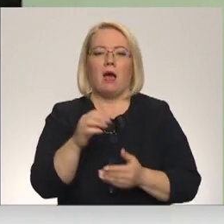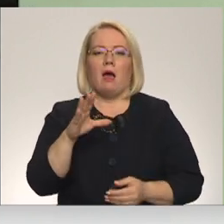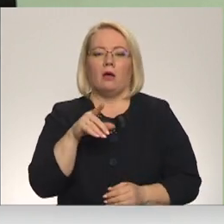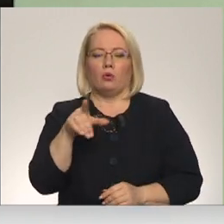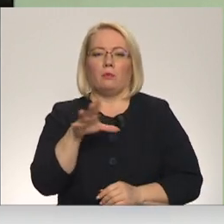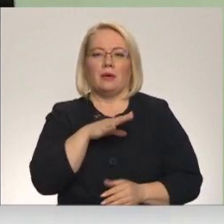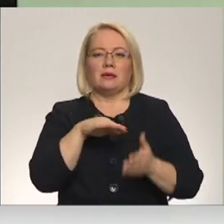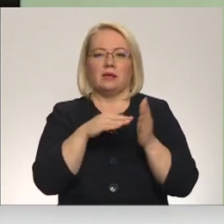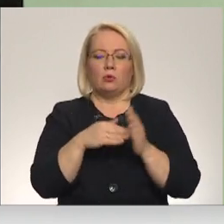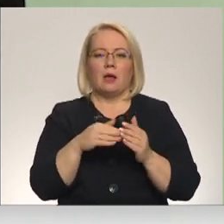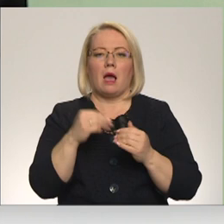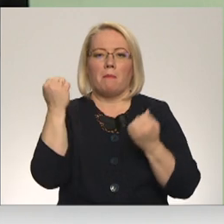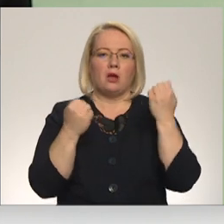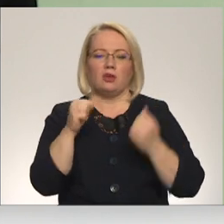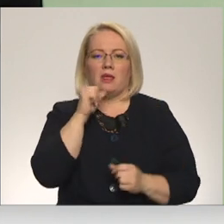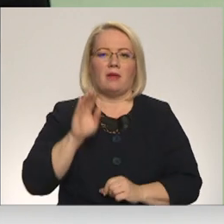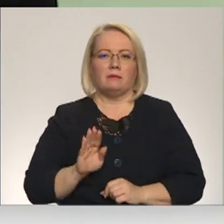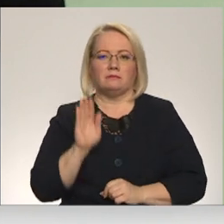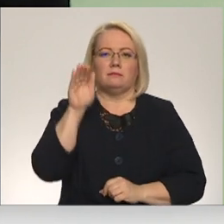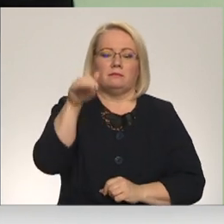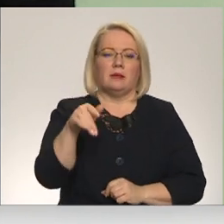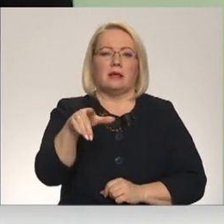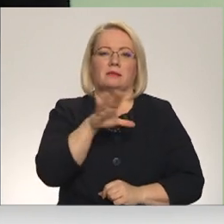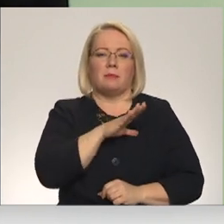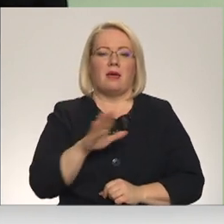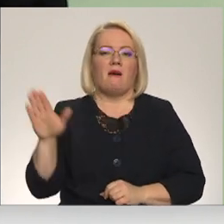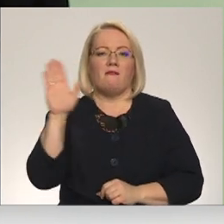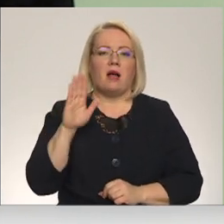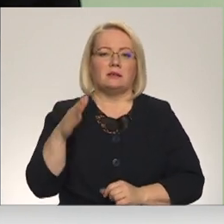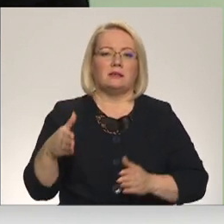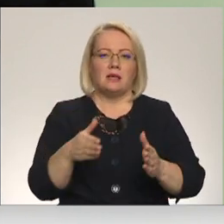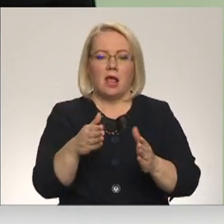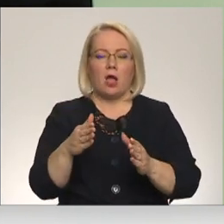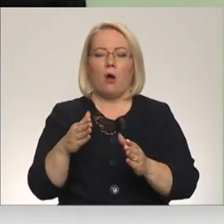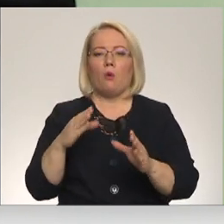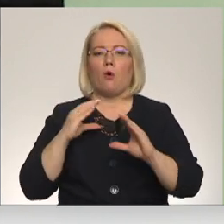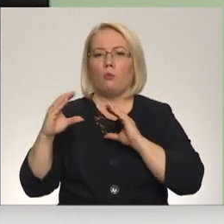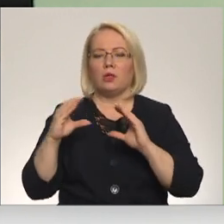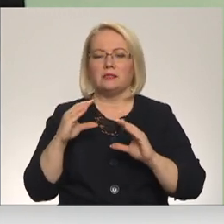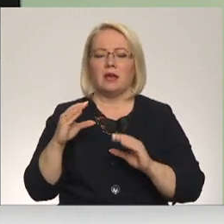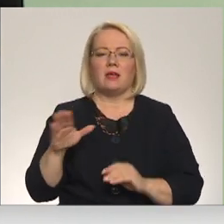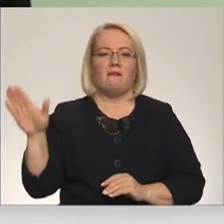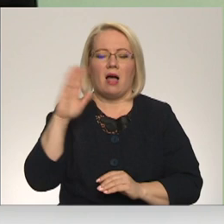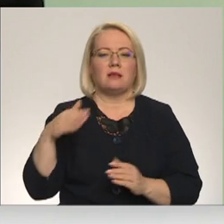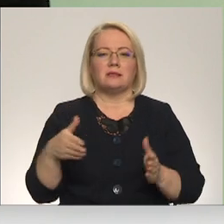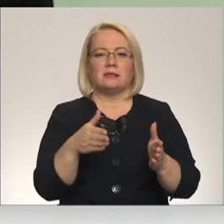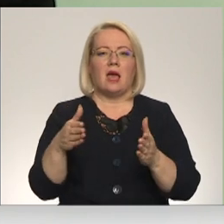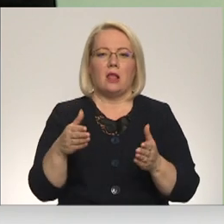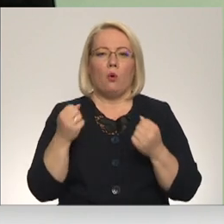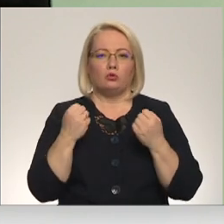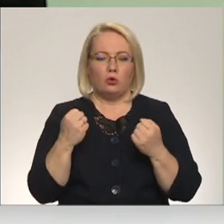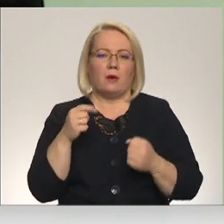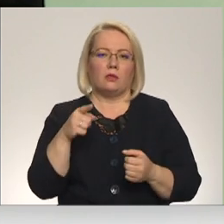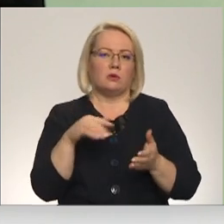mašīna netiek kalnā uzbraukt, bet tas ir bijusi uz valsts ceļu. Komunicējot ar valsts ceļu uzturētājiem, šī situācija